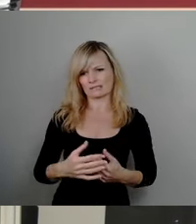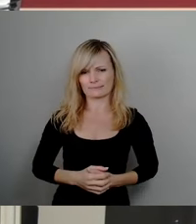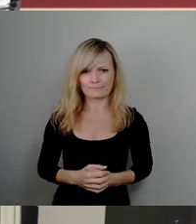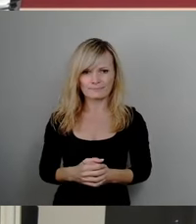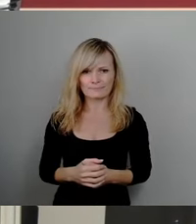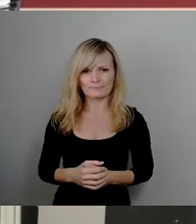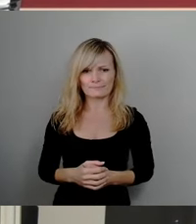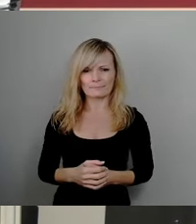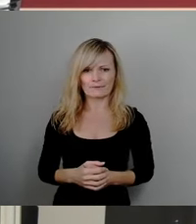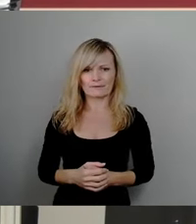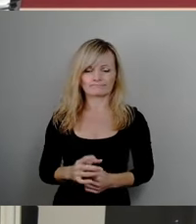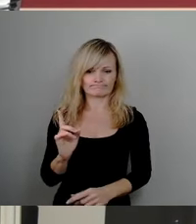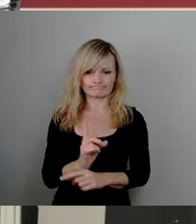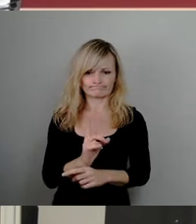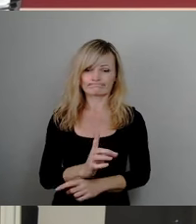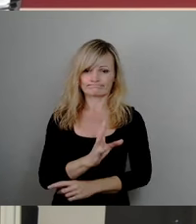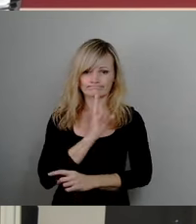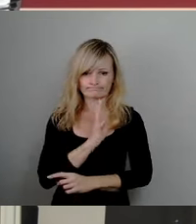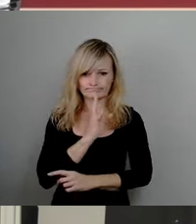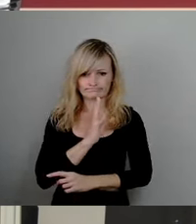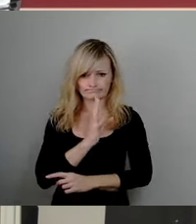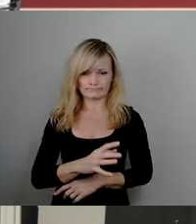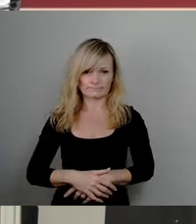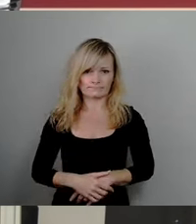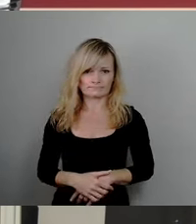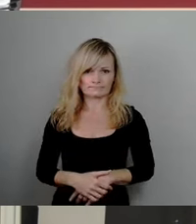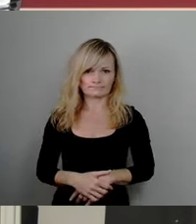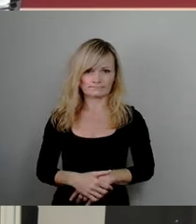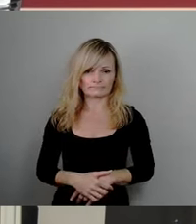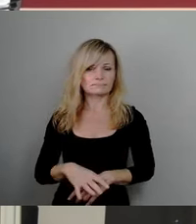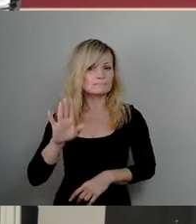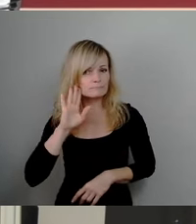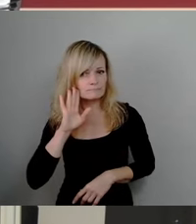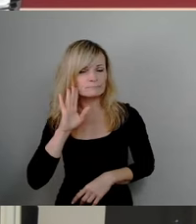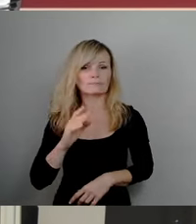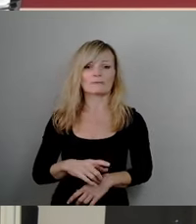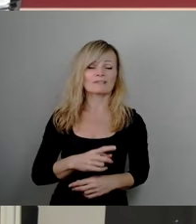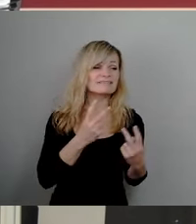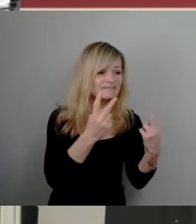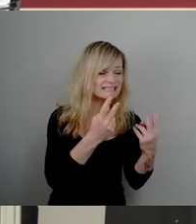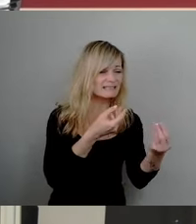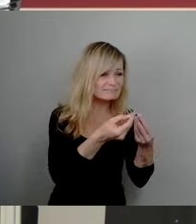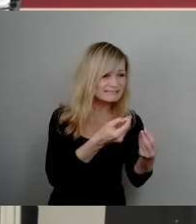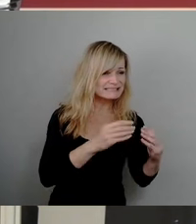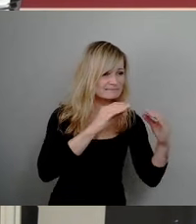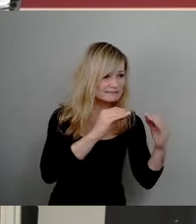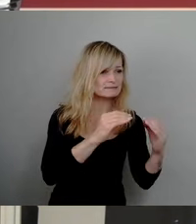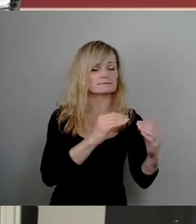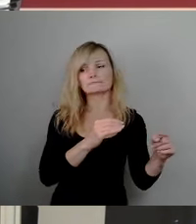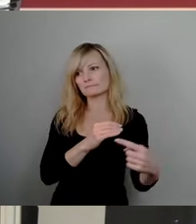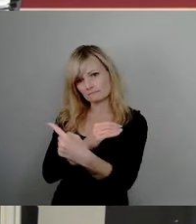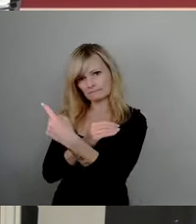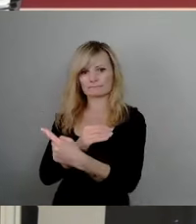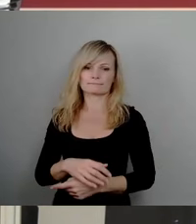jemand hier vorne redet, entweder zuzuhören oder wenn er ganz dringende, wichtige Gespräche hat, dann bitte dann